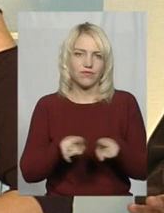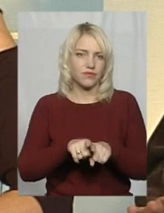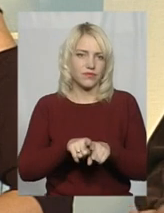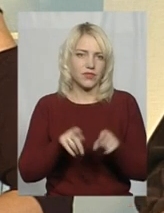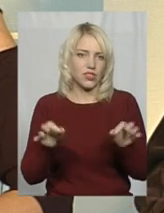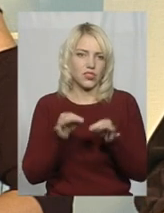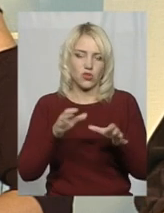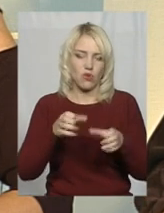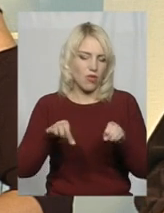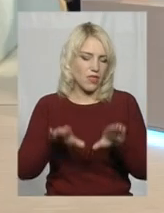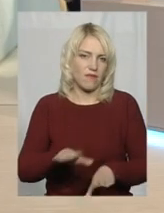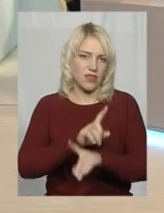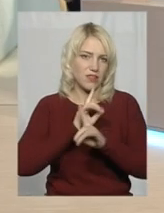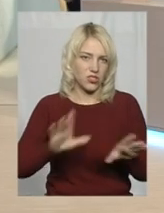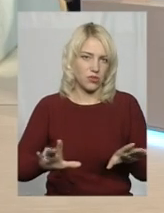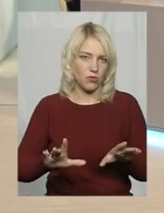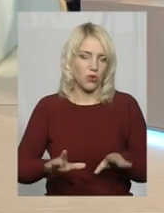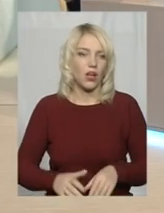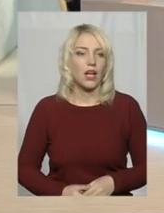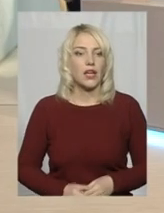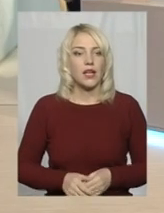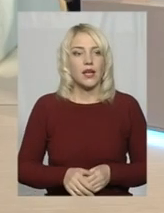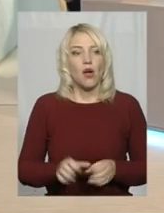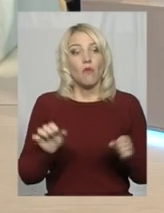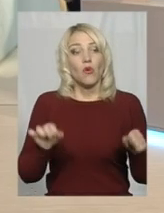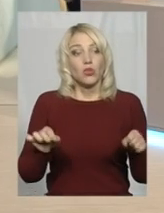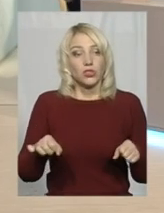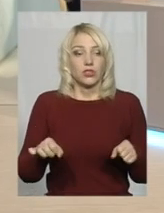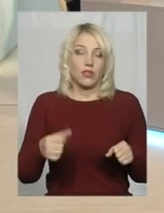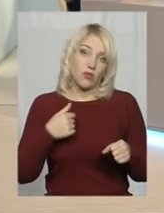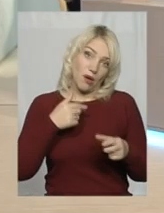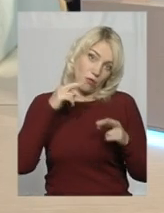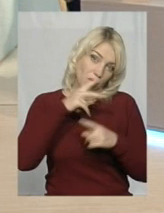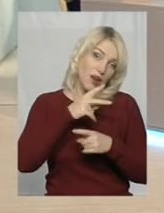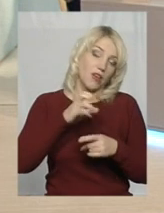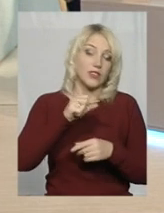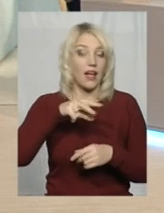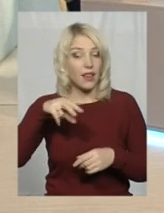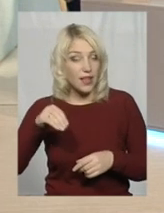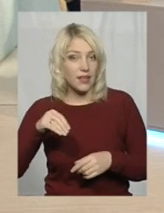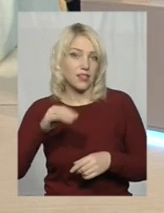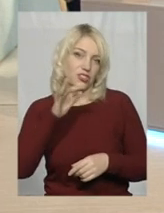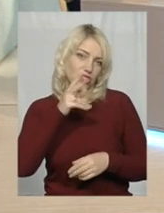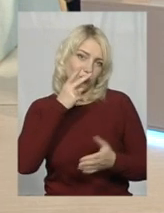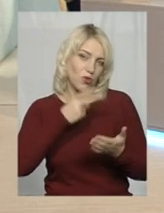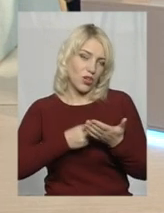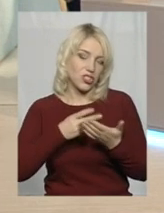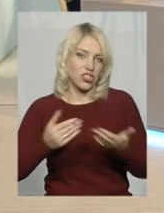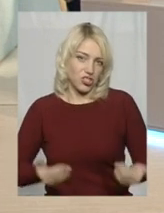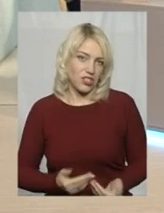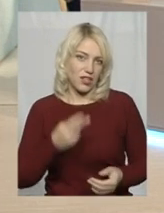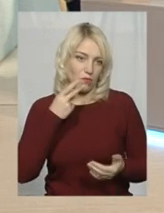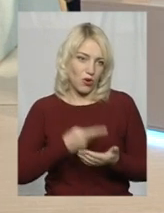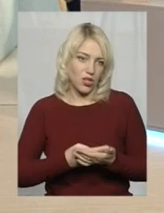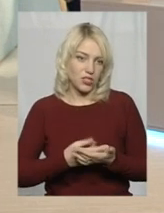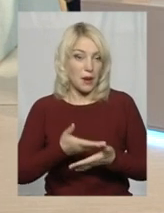не вирішимо. Можливо, я помиляюся, але час покаже, життя покаже.